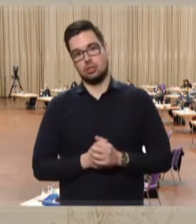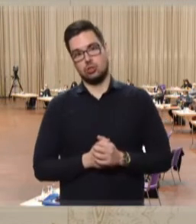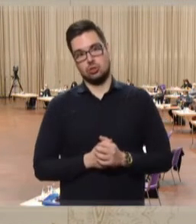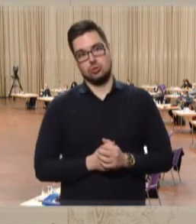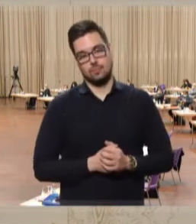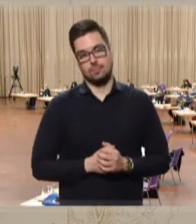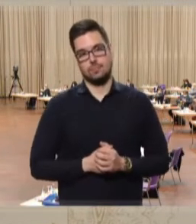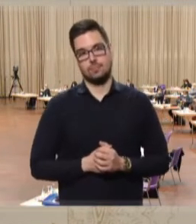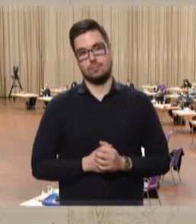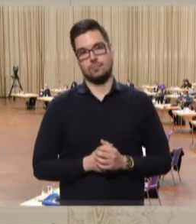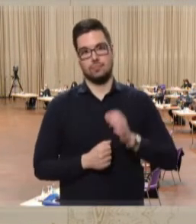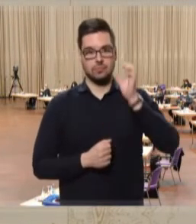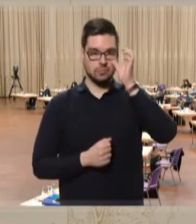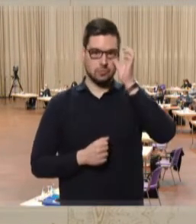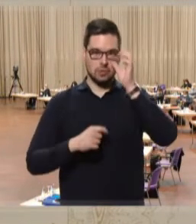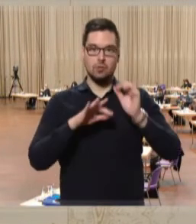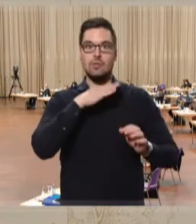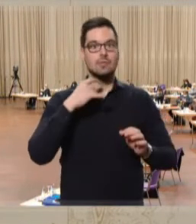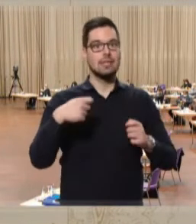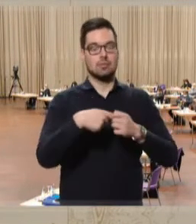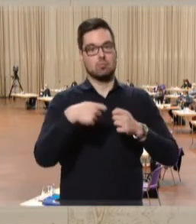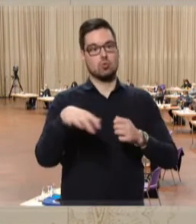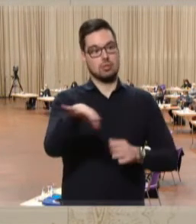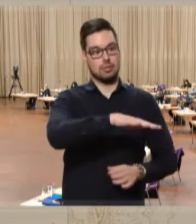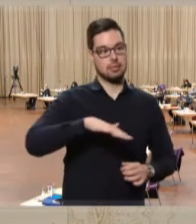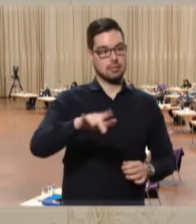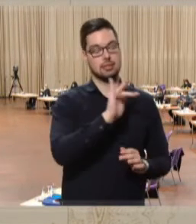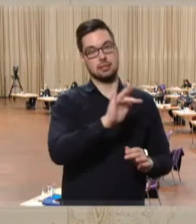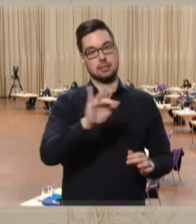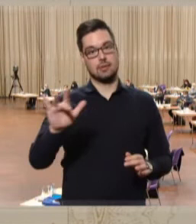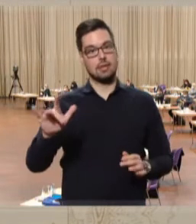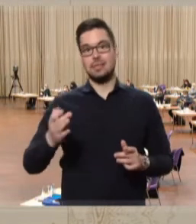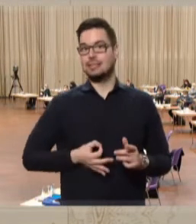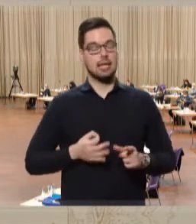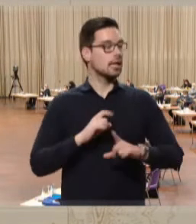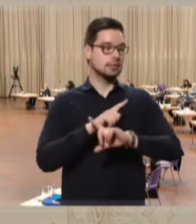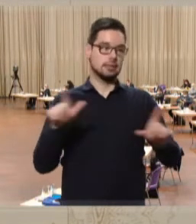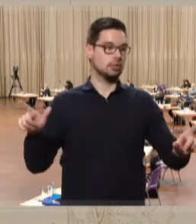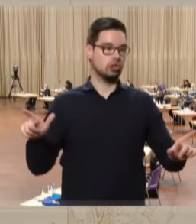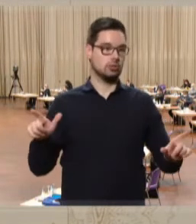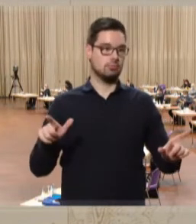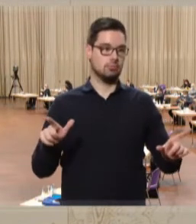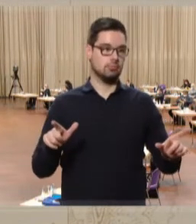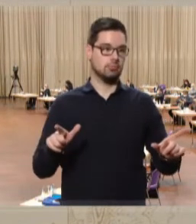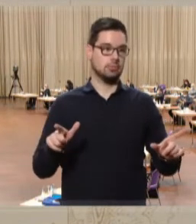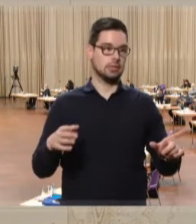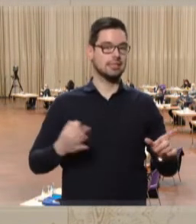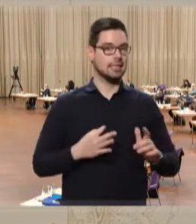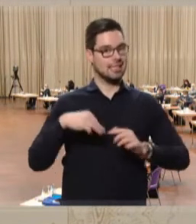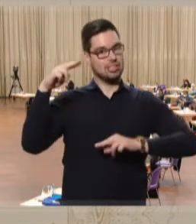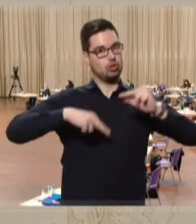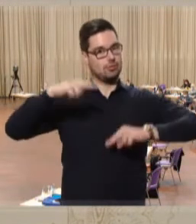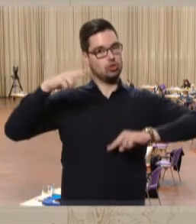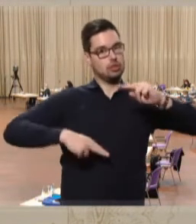Dauergrünlandes ist für viele Bundesländer fachlich zutreffend, jedoch nicht für die saarländischen Besonderheiten. Darüber